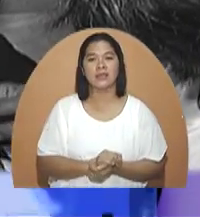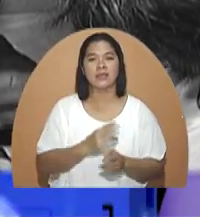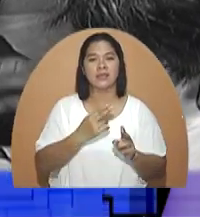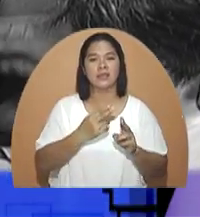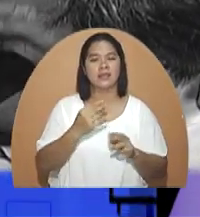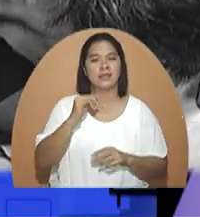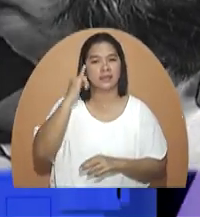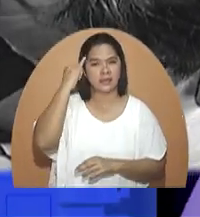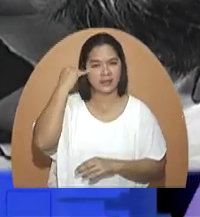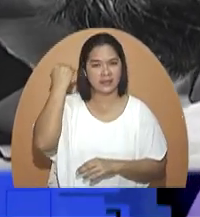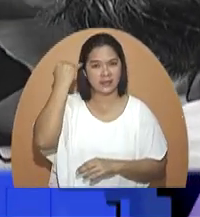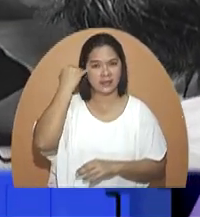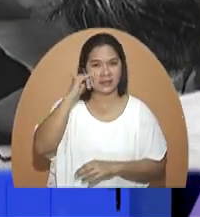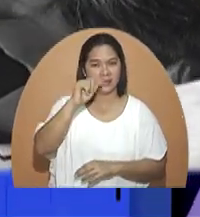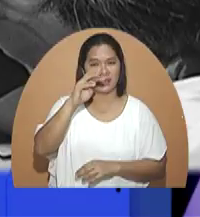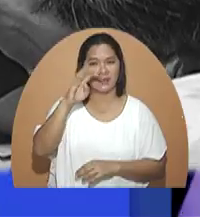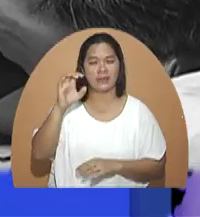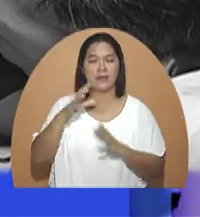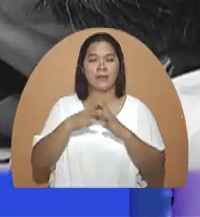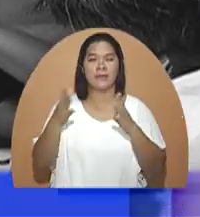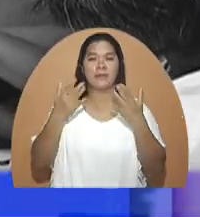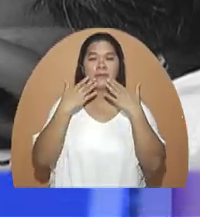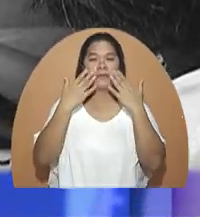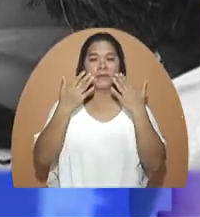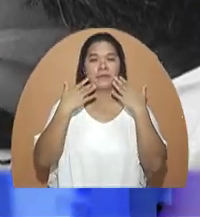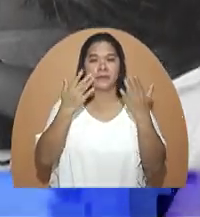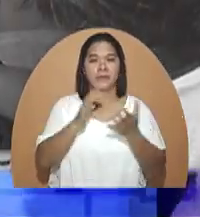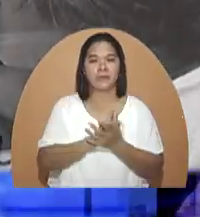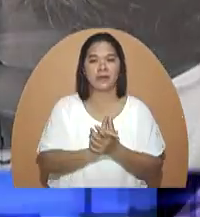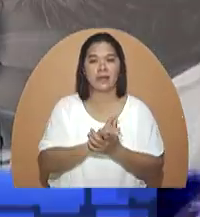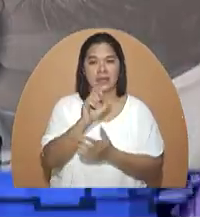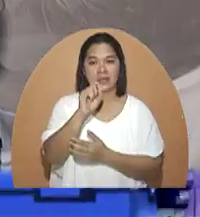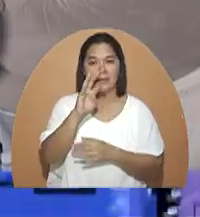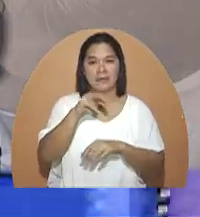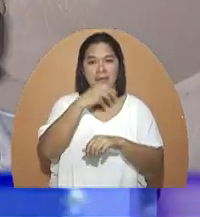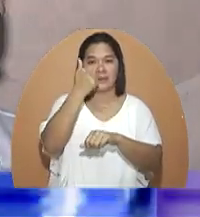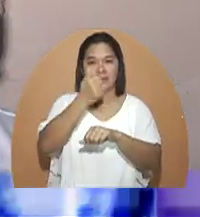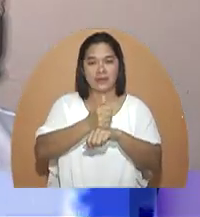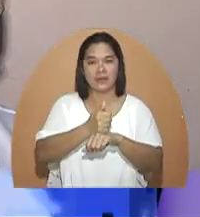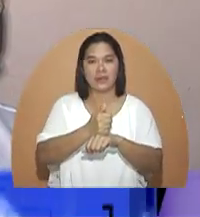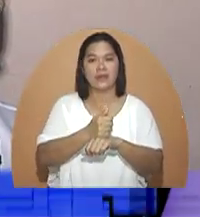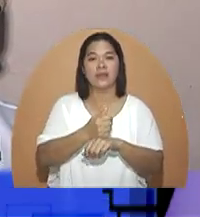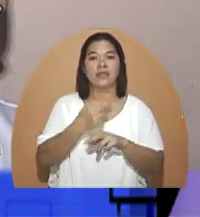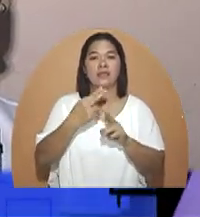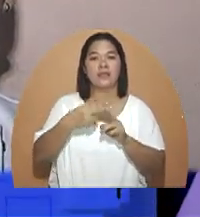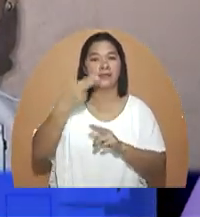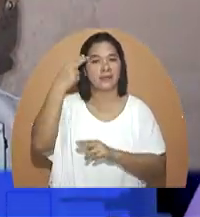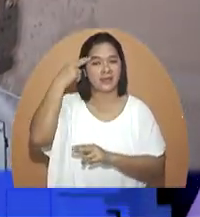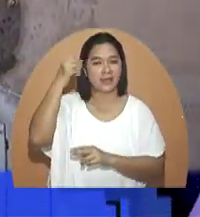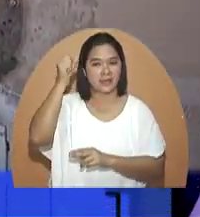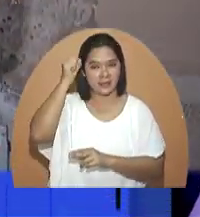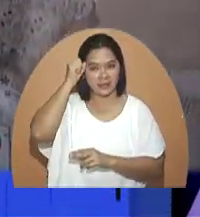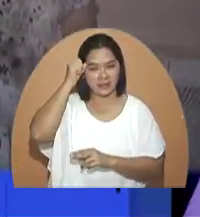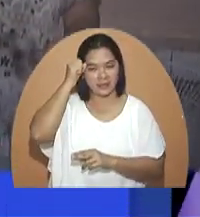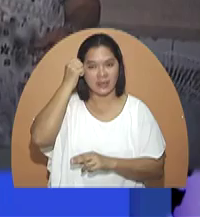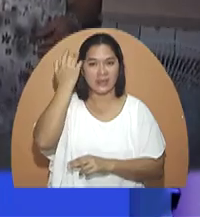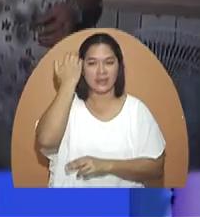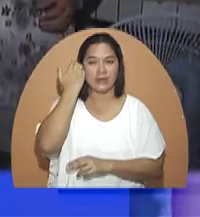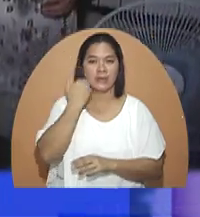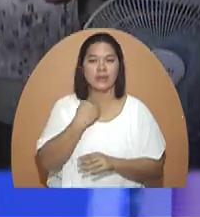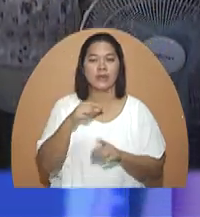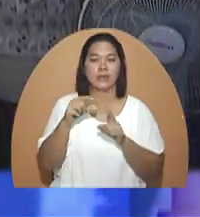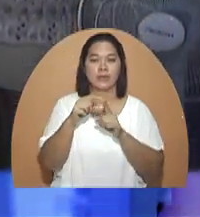Isa rito si Dennis Gadi. Maraming maraming salamat po sa SM Foundation kay Mr. Henry C.